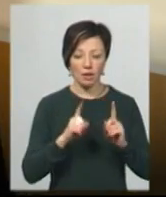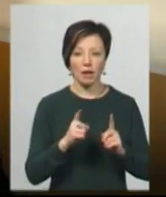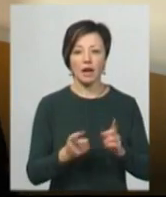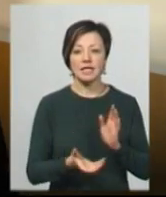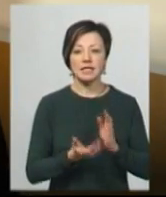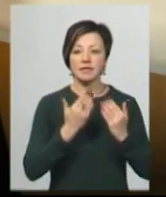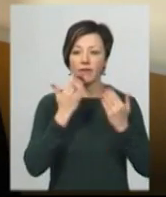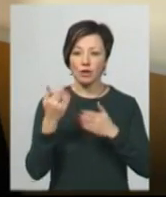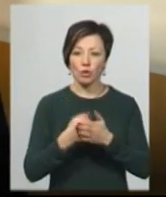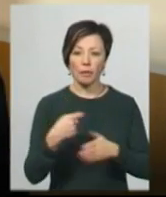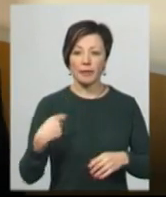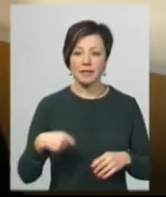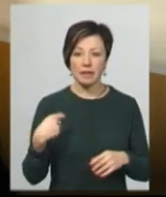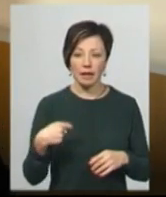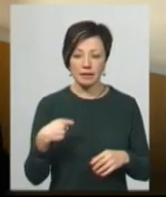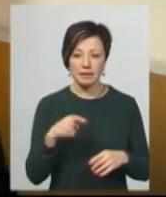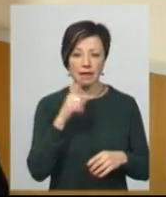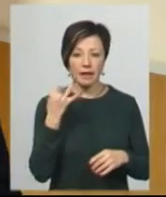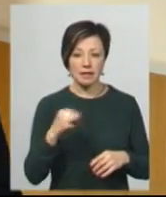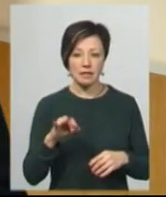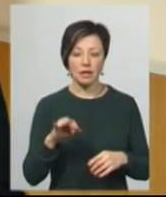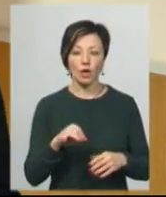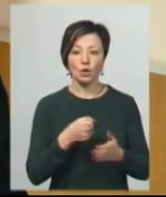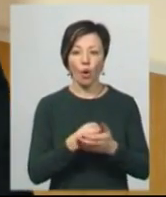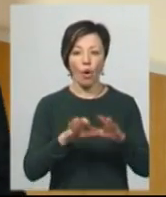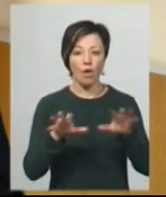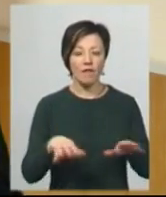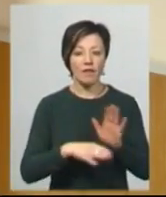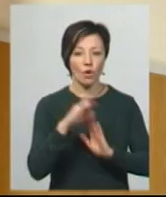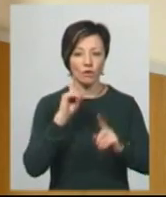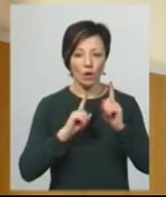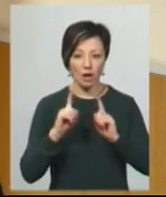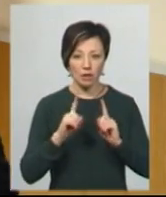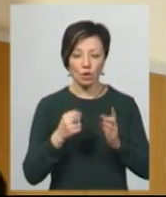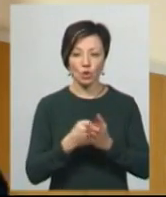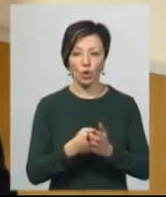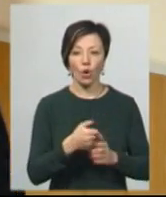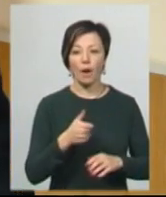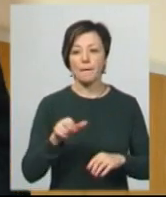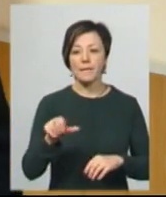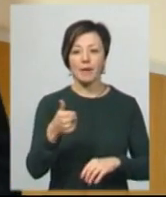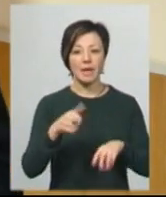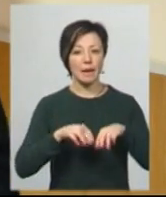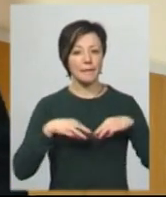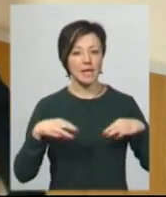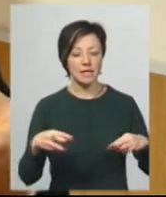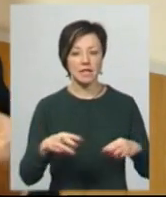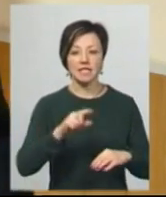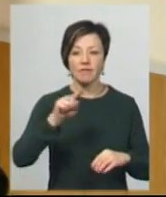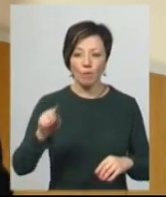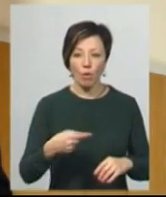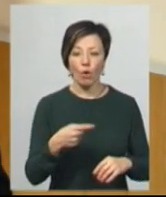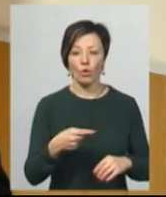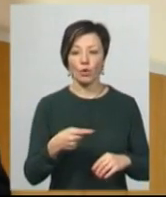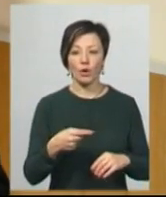президента України, Зеленського, до голови Верховної Ради Разумкова, до Гончарука, прем'єрніста, з вимоги